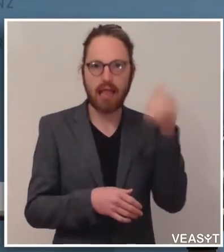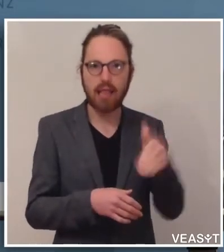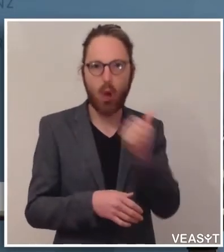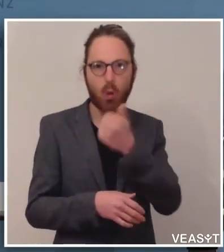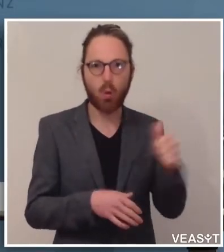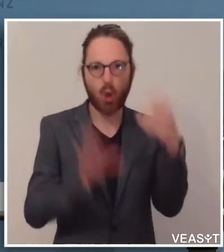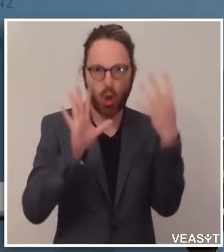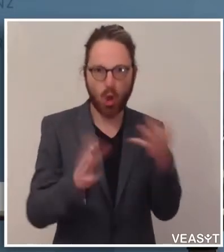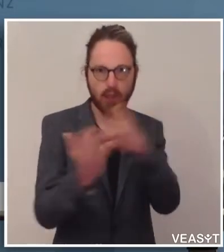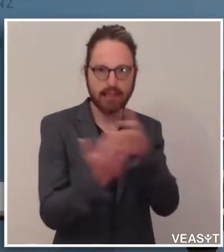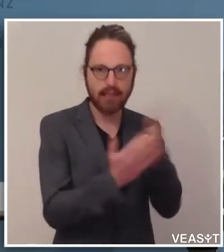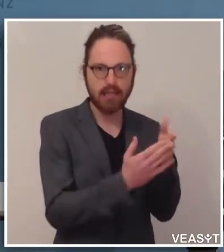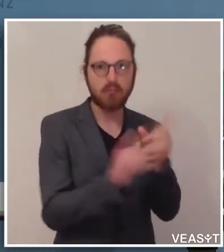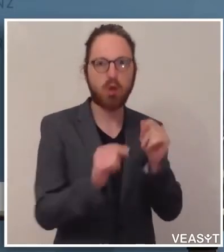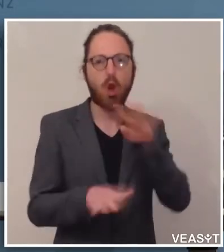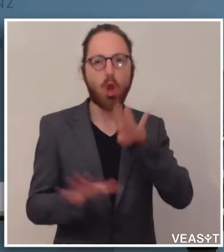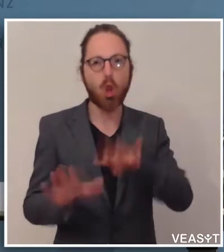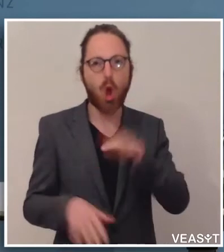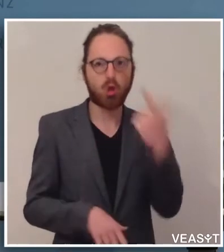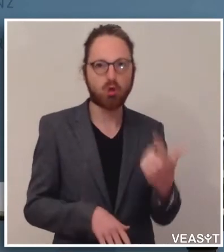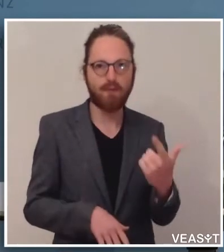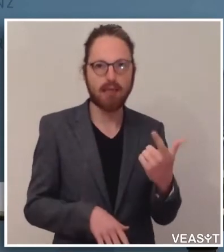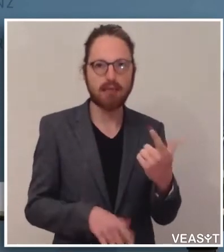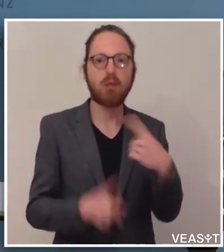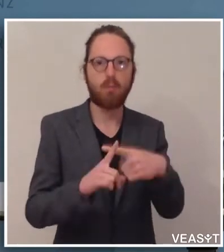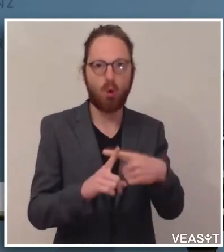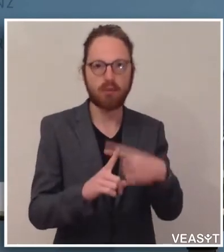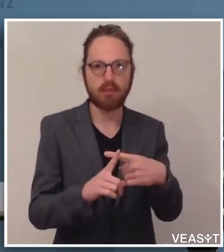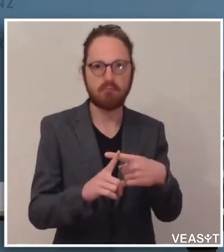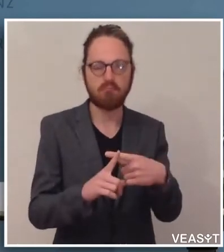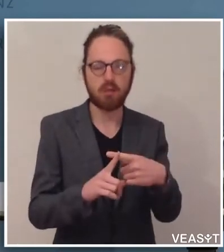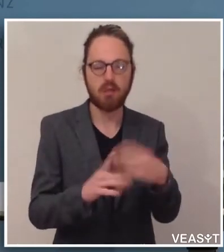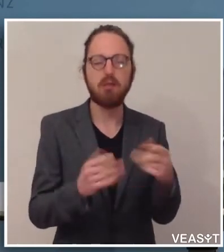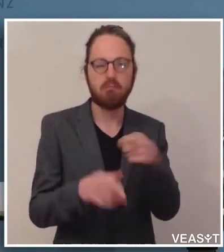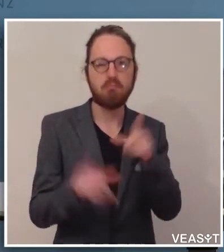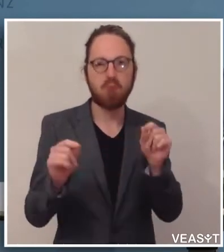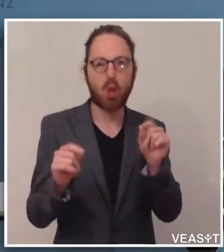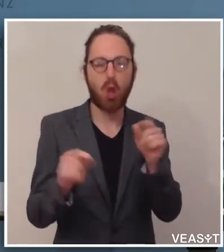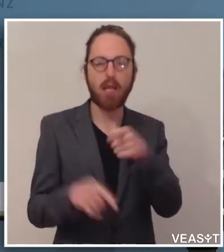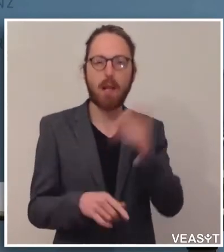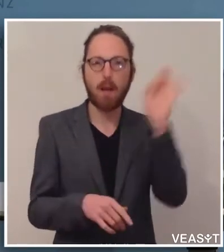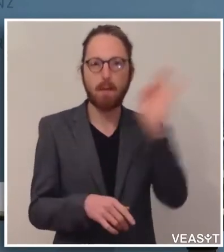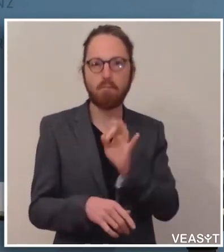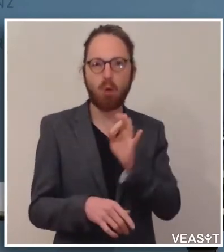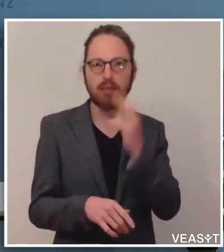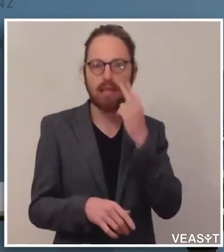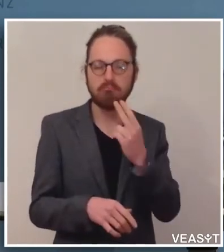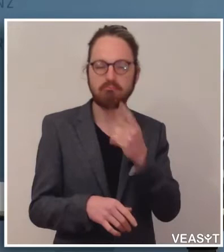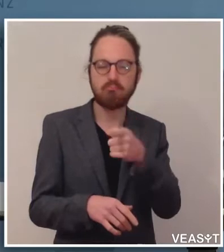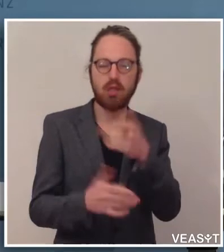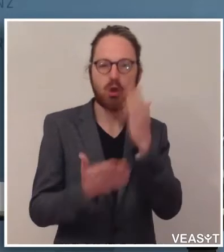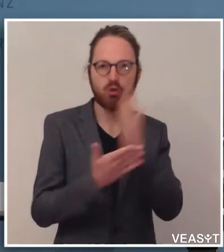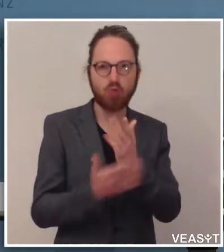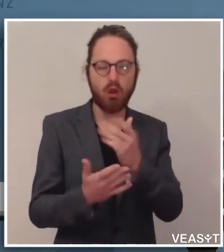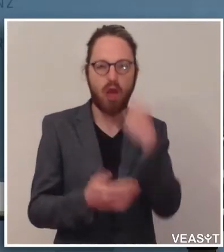waren. Das heißt, der Prozentsatz der positiven Abstriche in Bezug auf die gemachten Abstriche, aber auch auf die